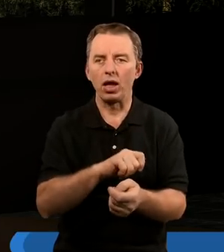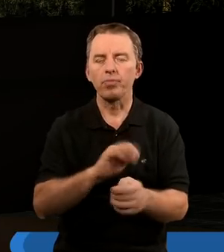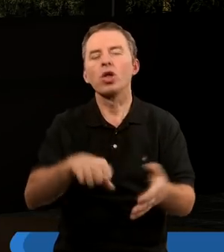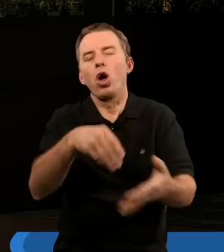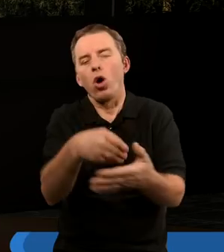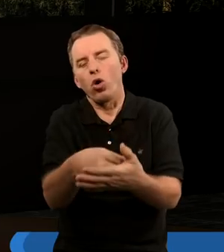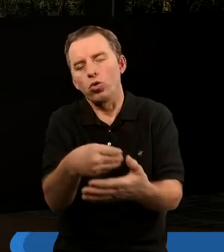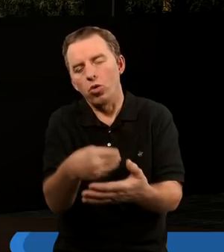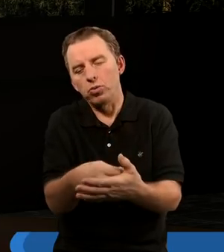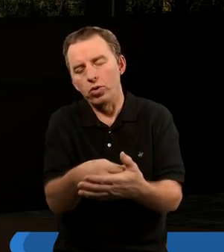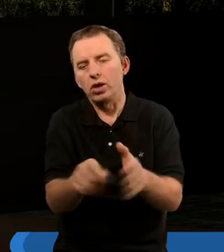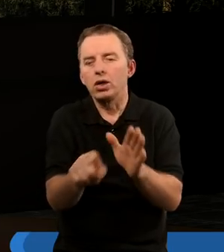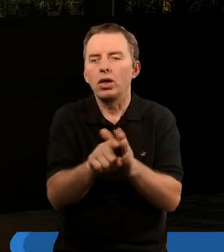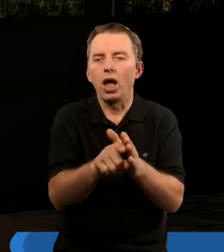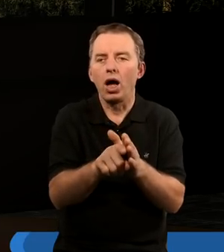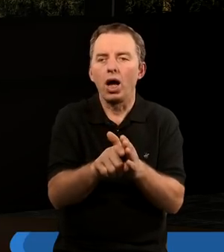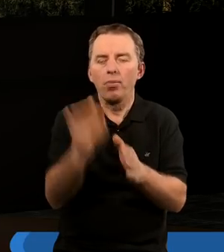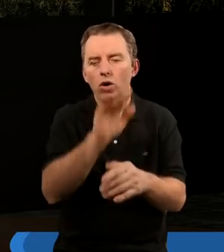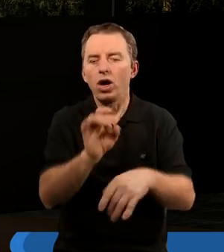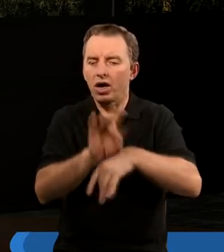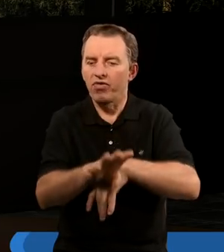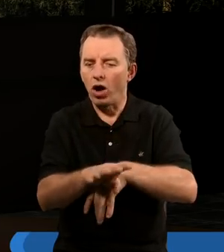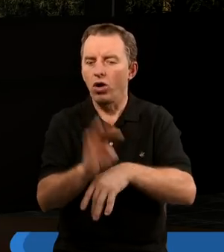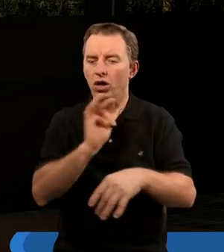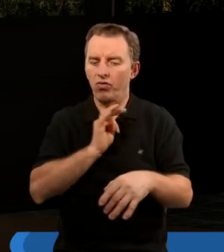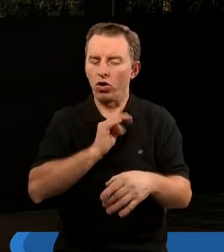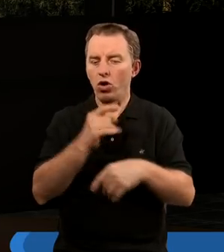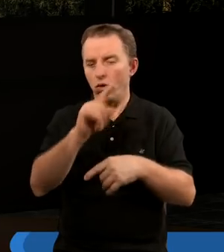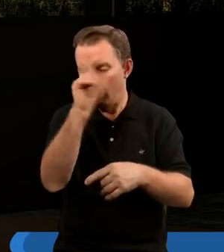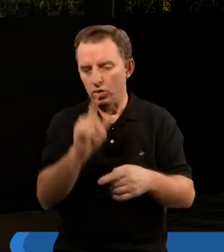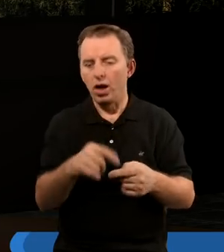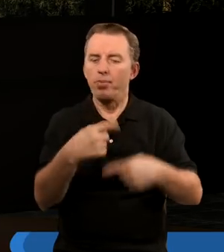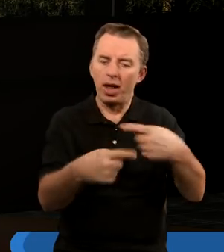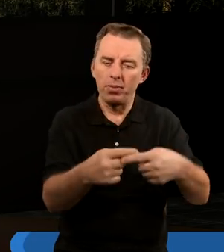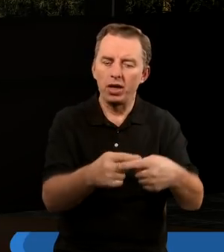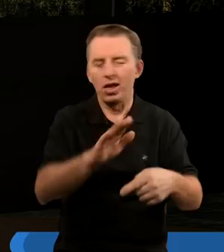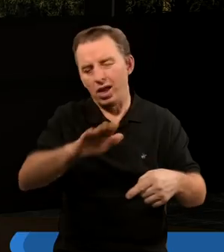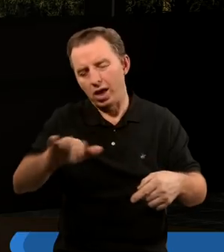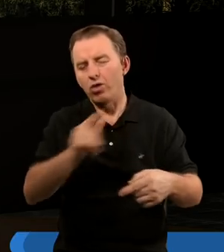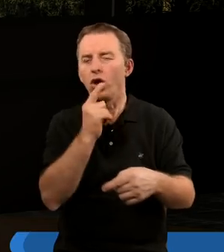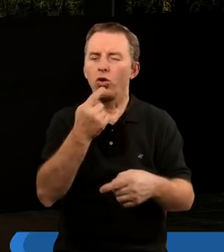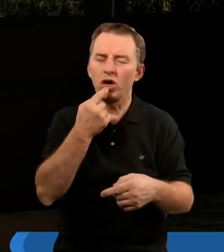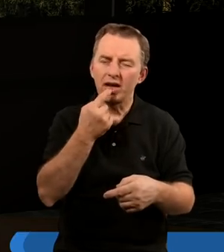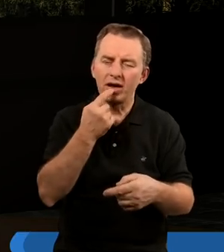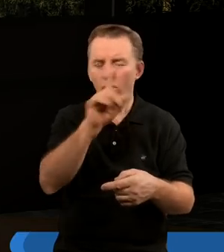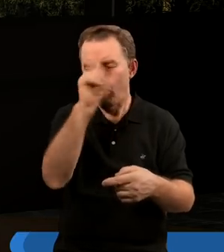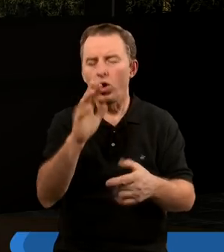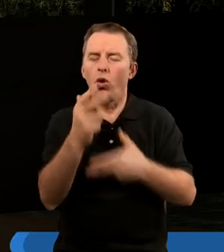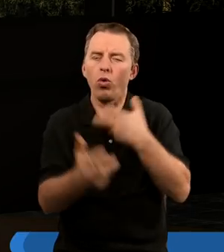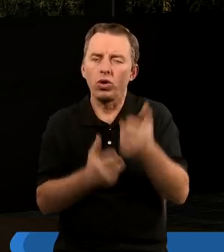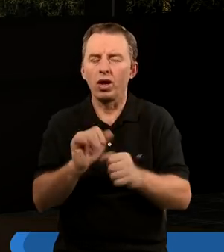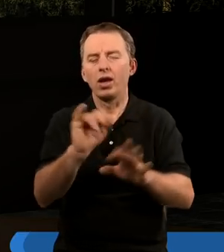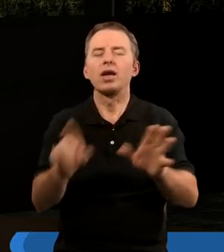odkupiłeś dla Boga krwią swoją ludzi z każdego plemienia, i języka, i ludu, i narodu. I